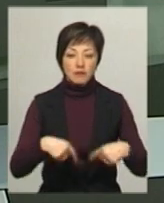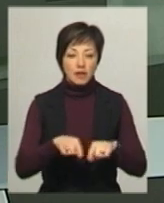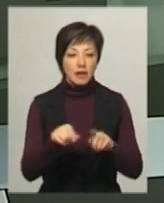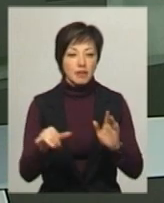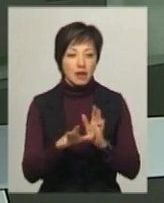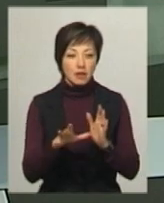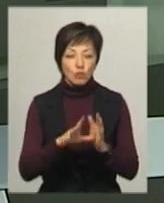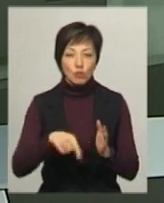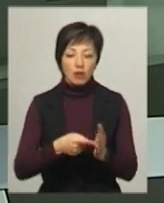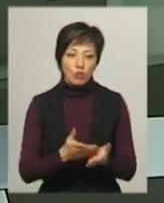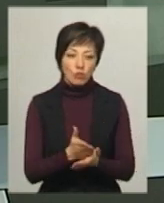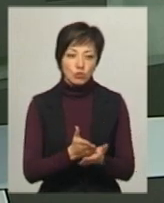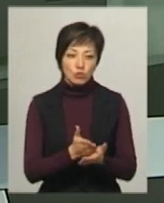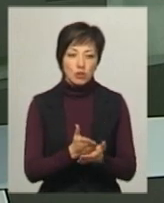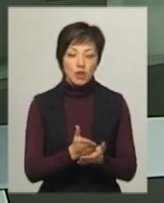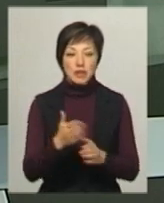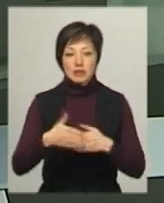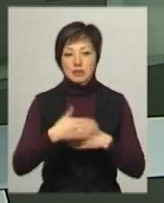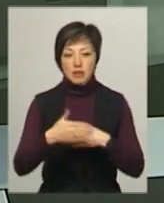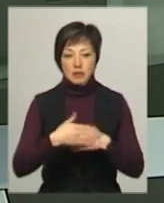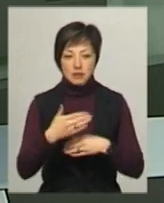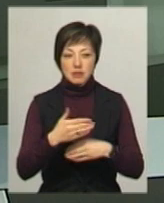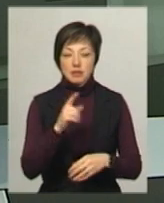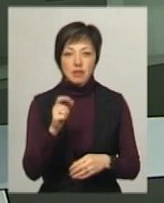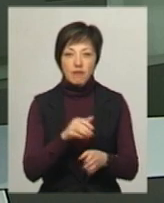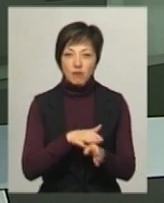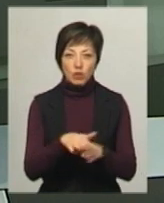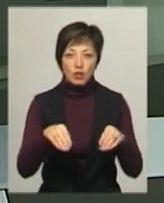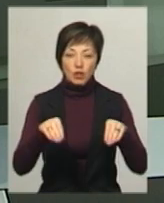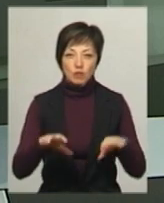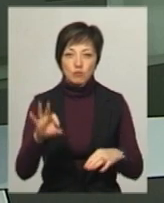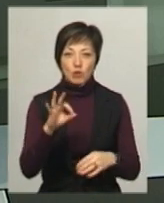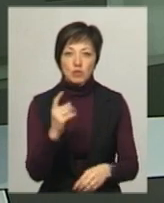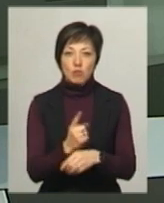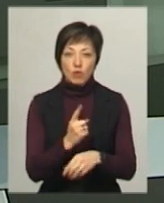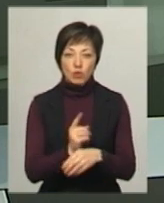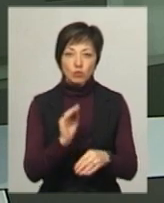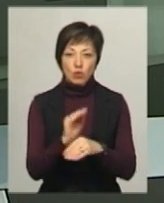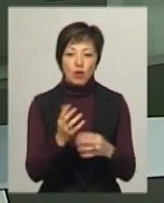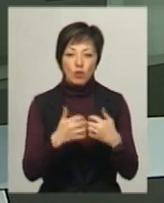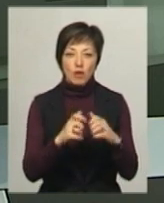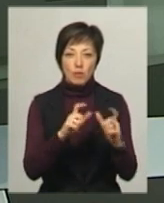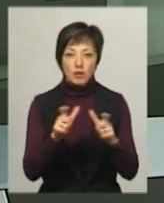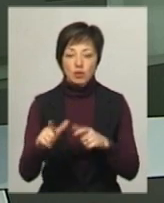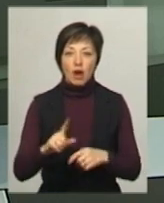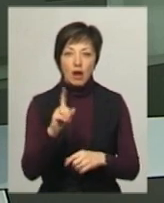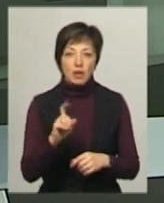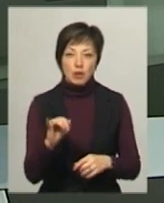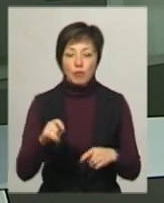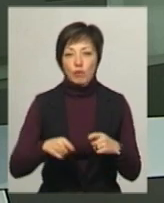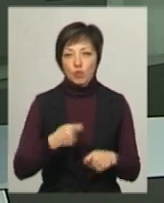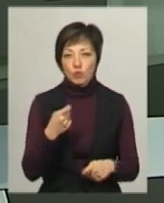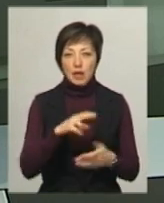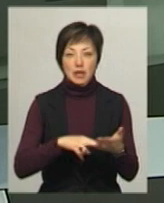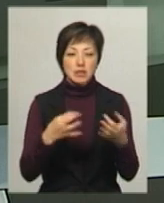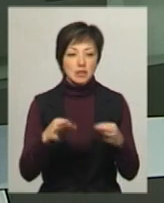енергетики та комунальних послуг. Санкції накладено за невиконання рішення про заборону до нарахувань у платіжках за газ і порушення